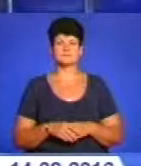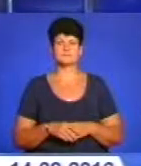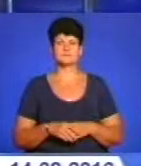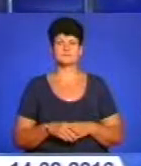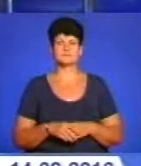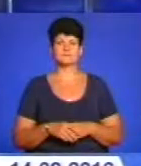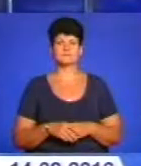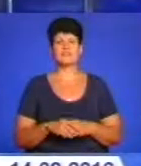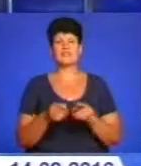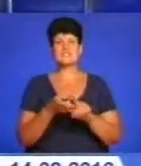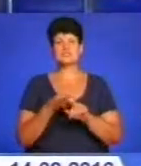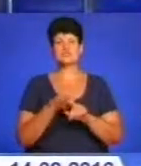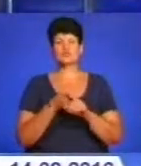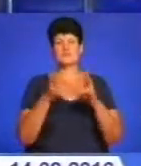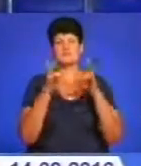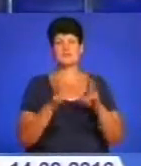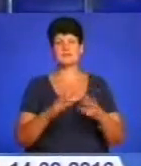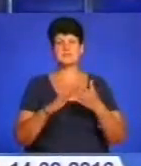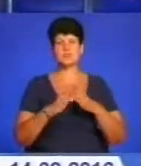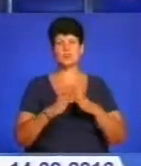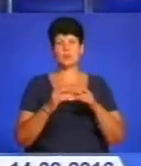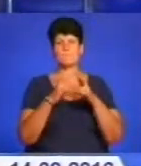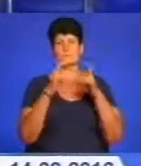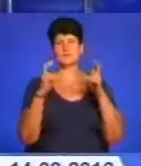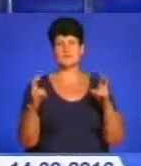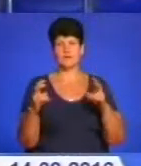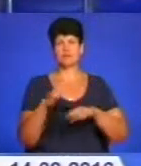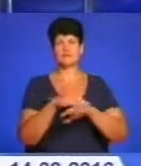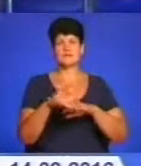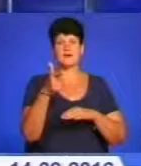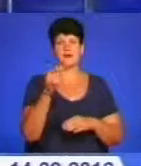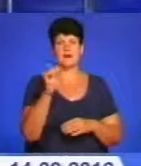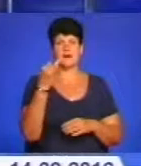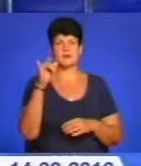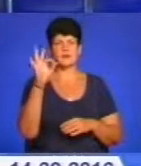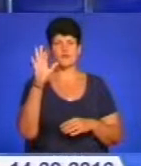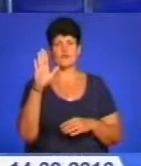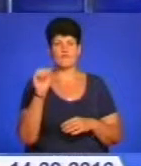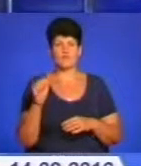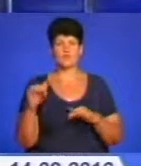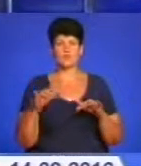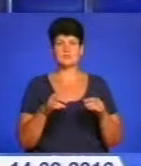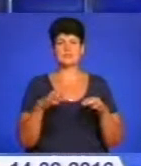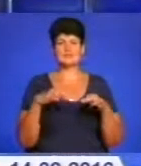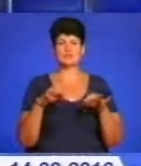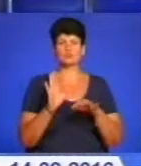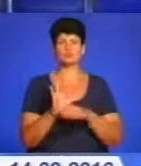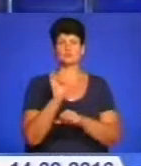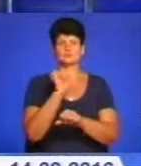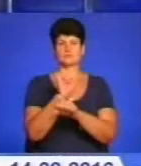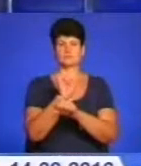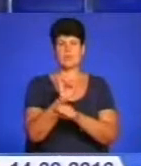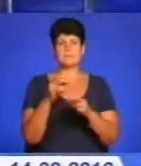У зв'язку з аварійним станом моста в районі вулиці Гайової у Тернополі рух транспорту буде частково перекрито.